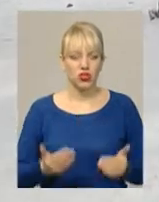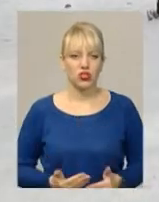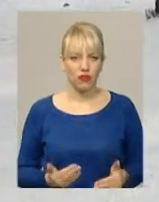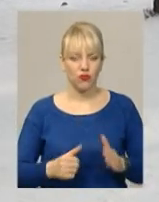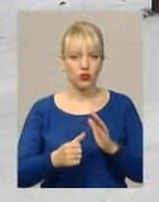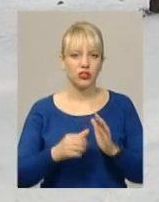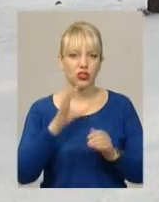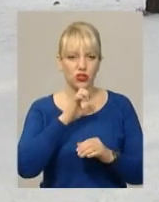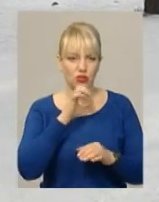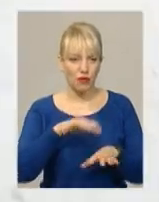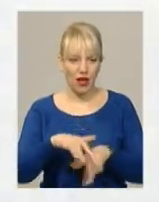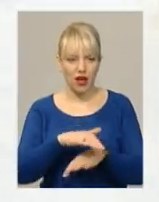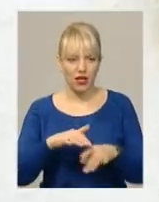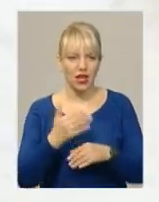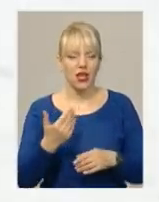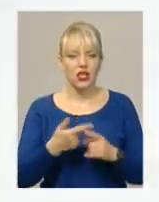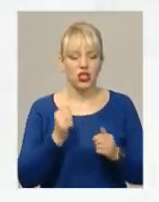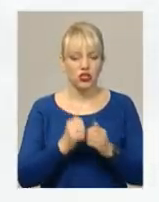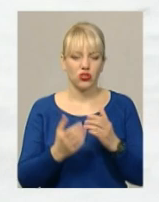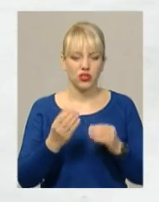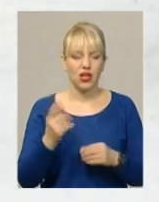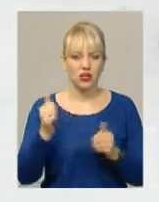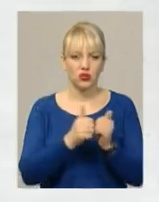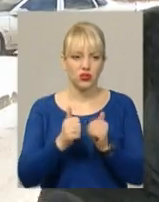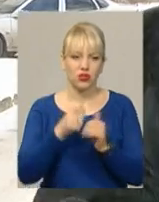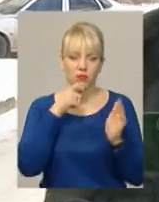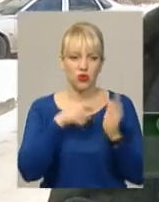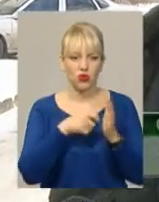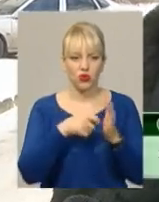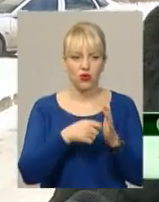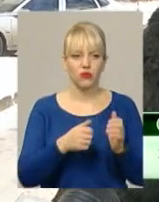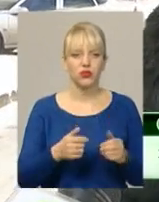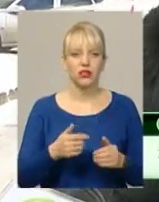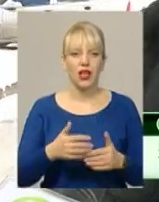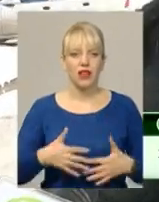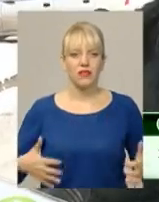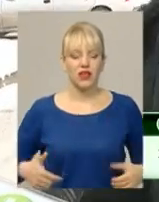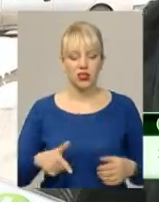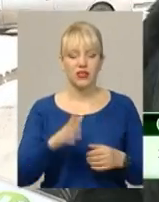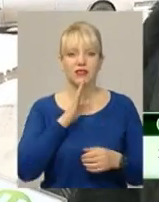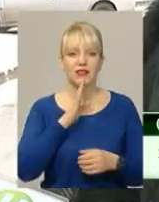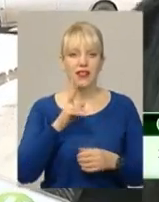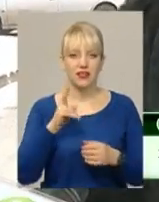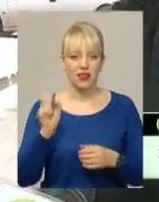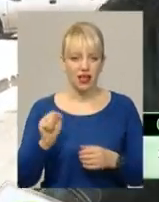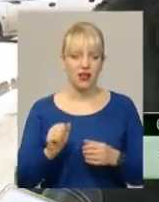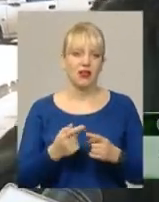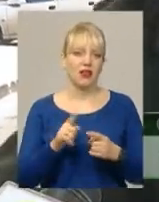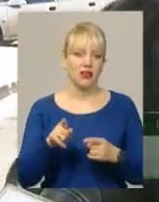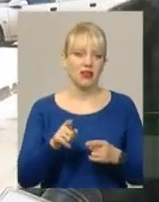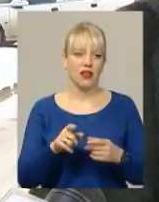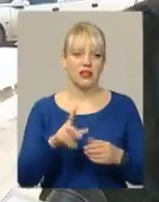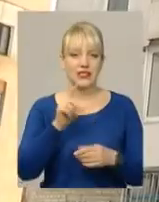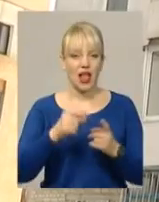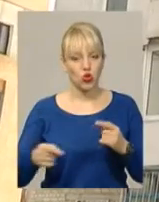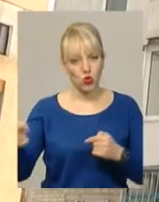собак. Пані Світлана каже, її сусіди щодня підгодовують тварин. У нас сусідка тут живе на третій метрі, так вона там за дому бездомних собак